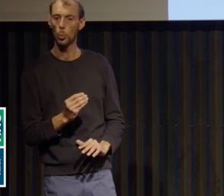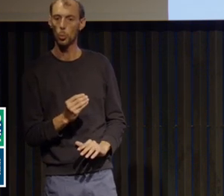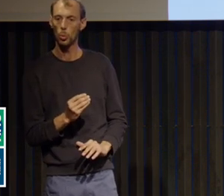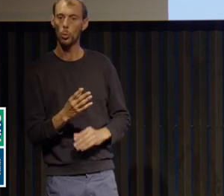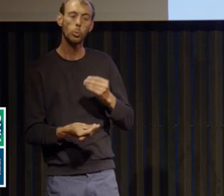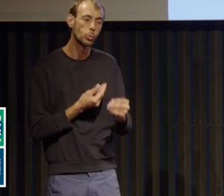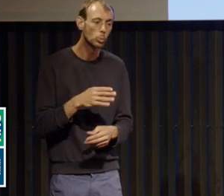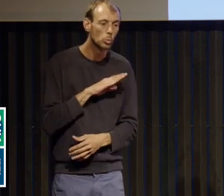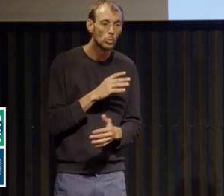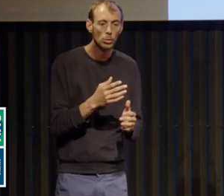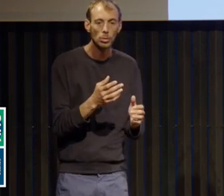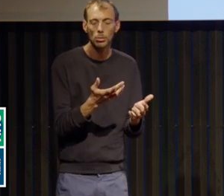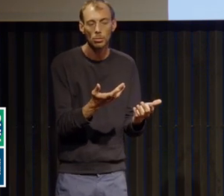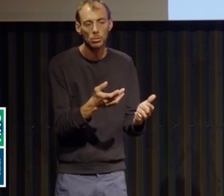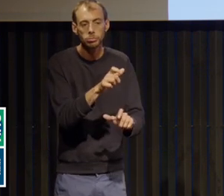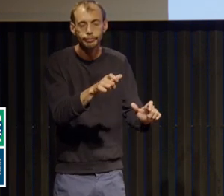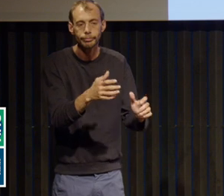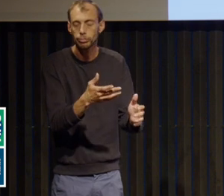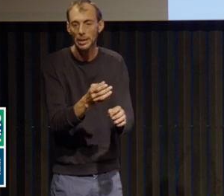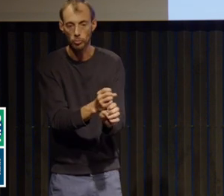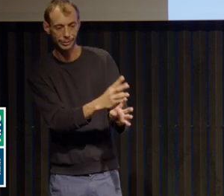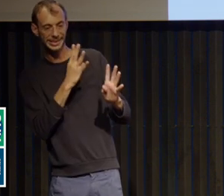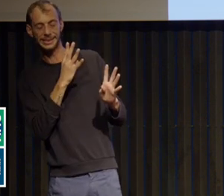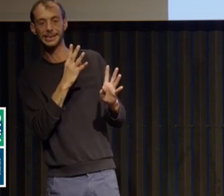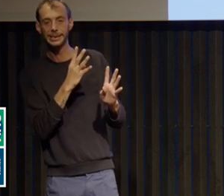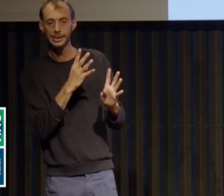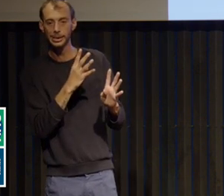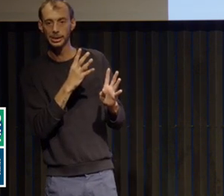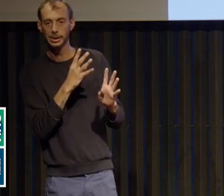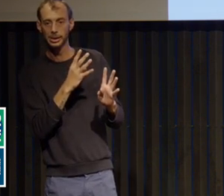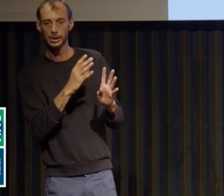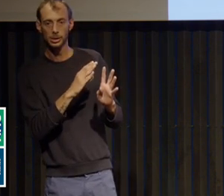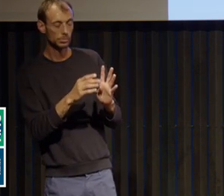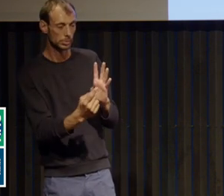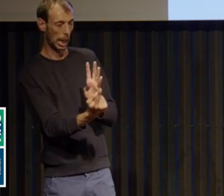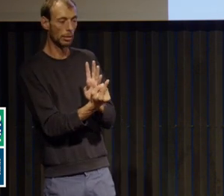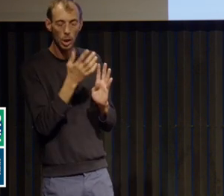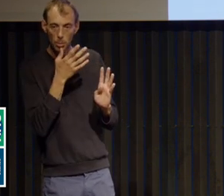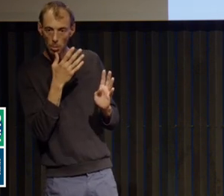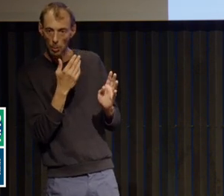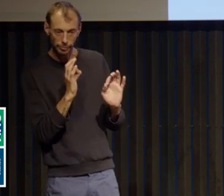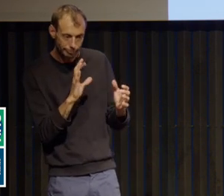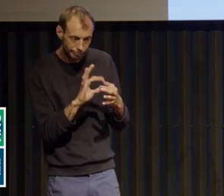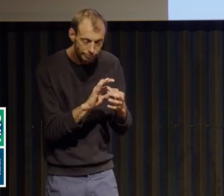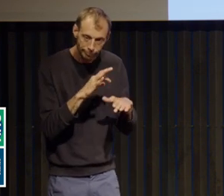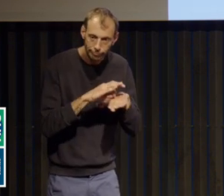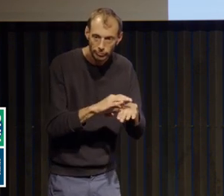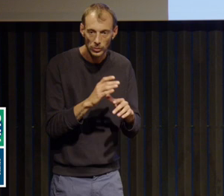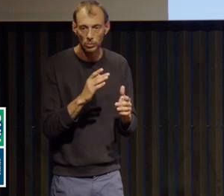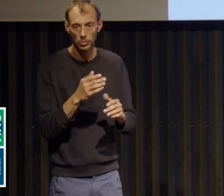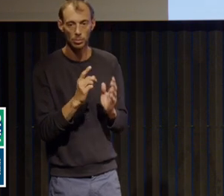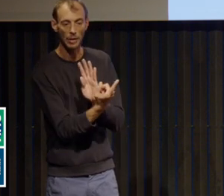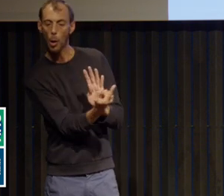répondre forcément tout de suite, d'autres acteurs du soin entrent en jeu. Une diététicienne, une psychologue,